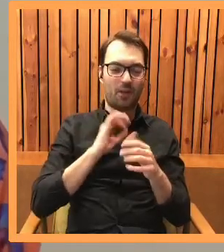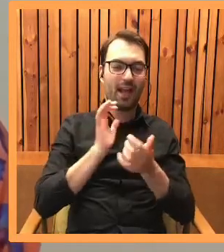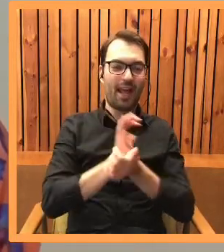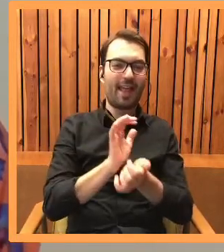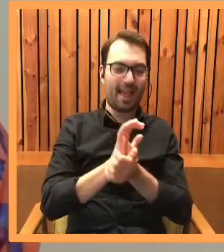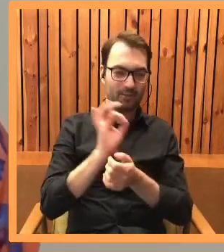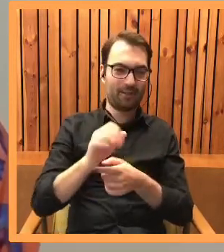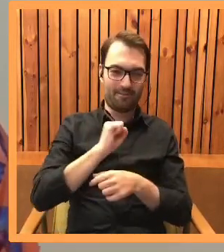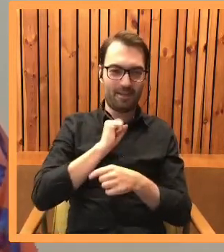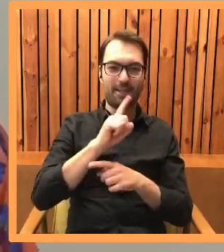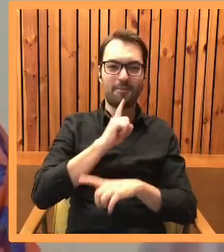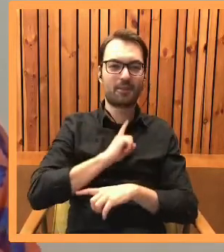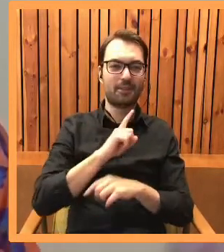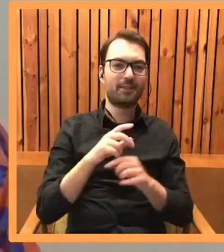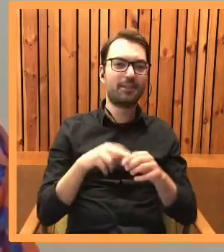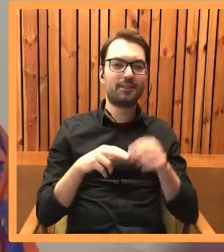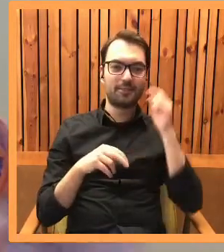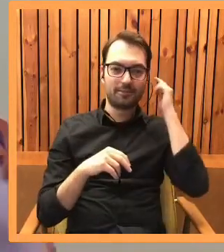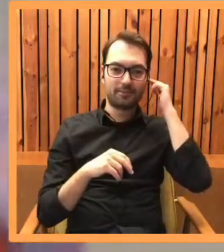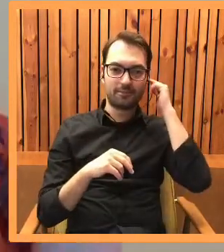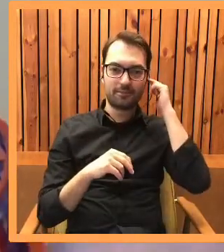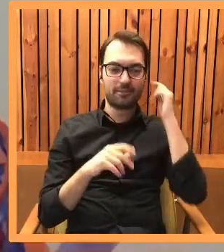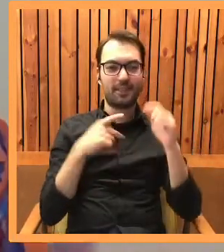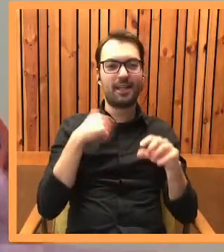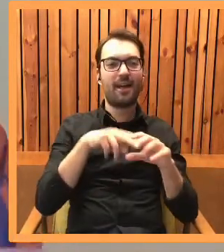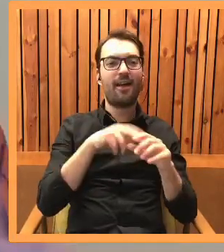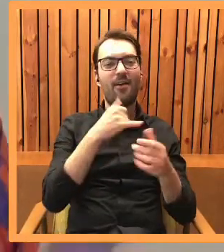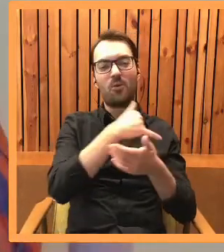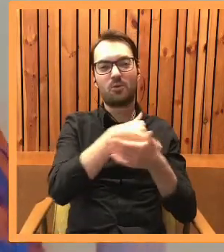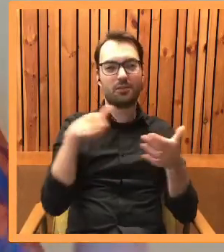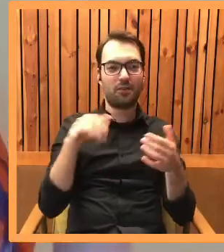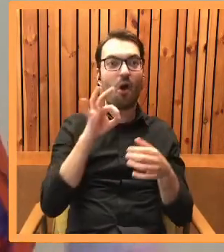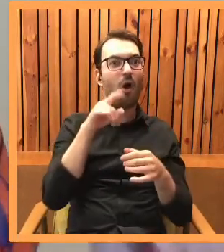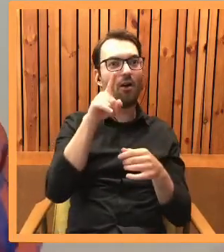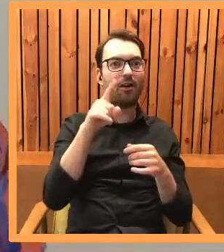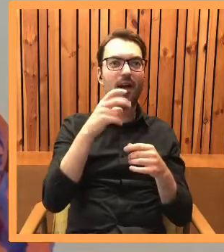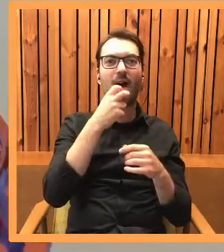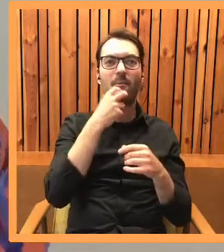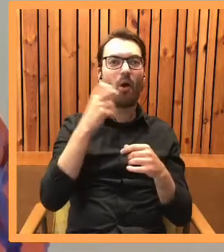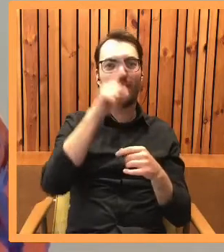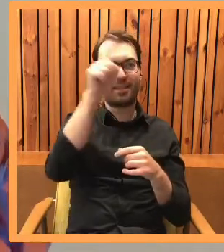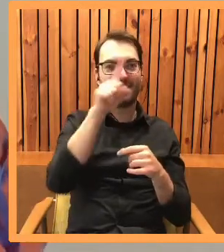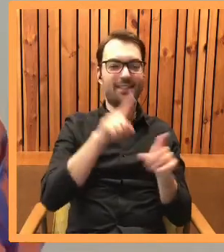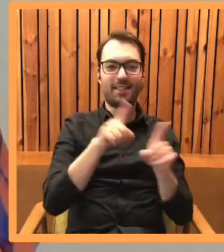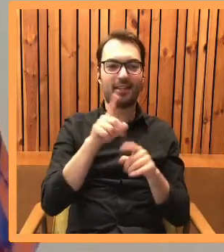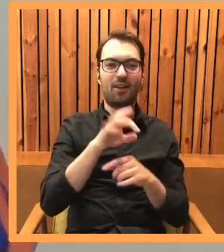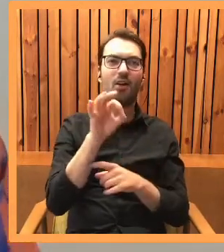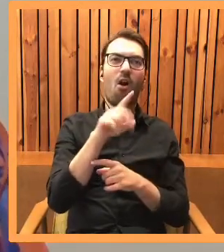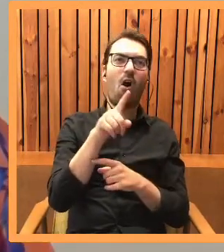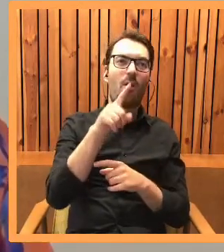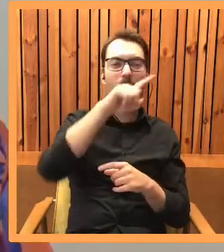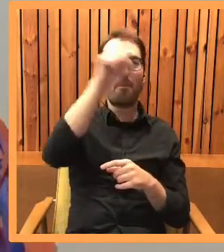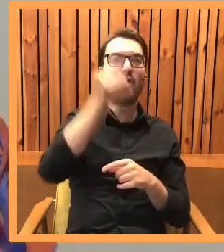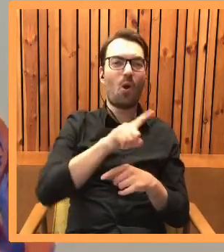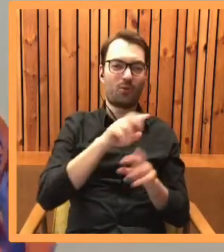skasowałam w jego myślach, że o, symbol elektryczności, tylko o, piorun.